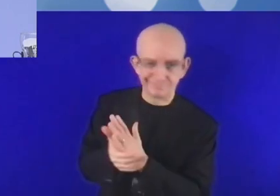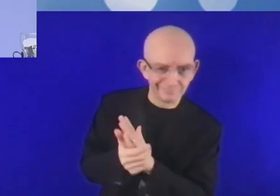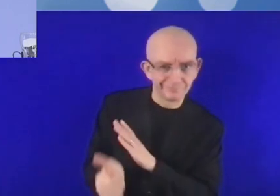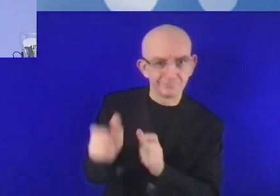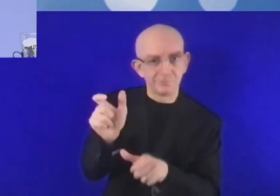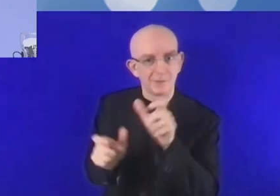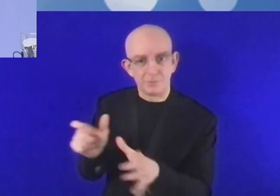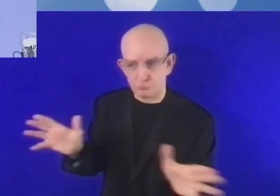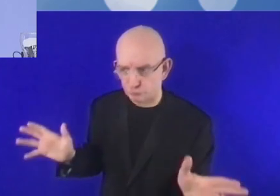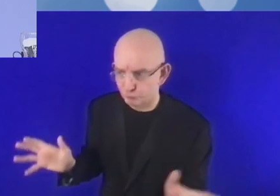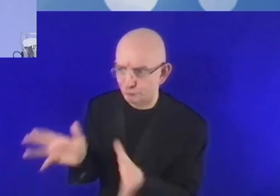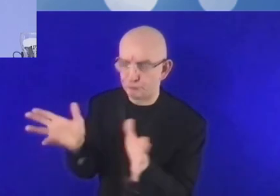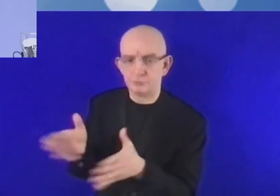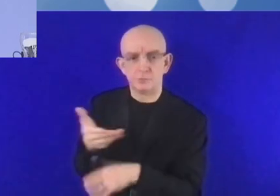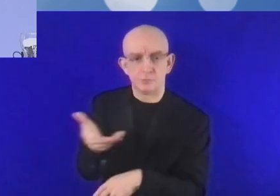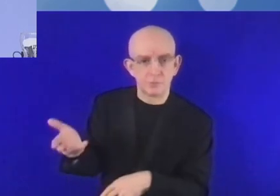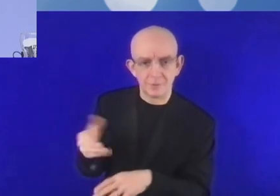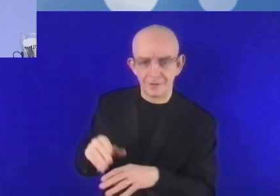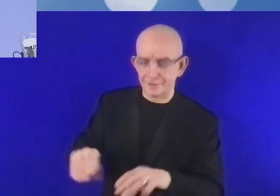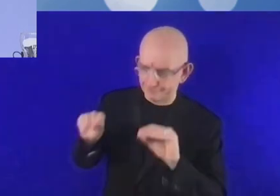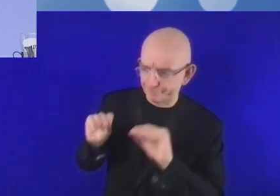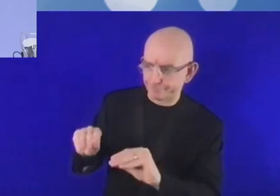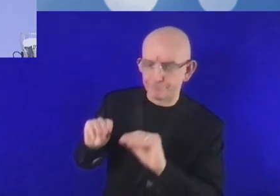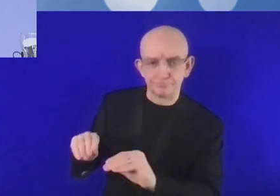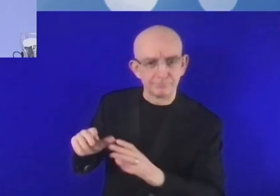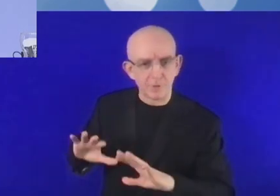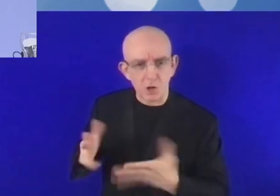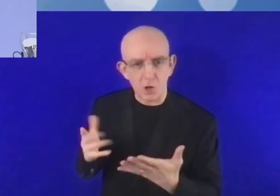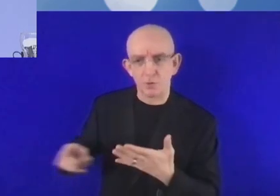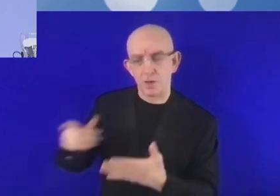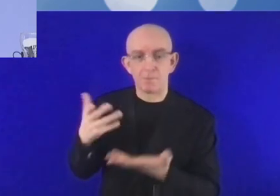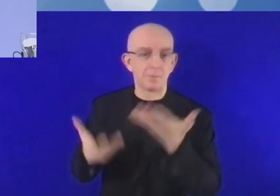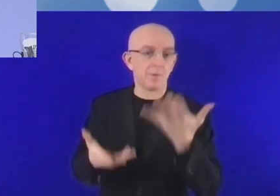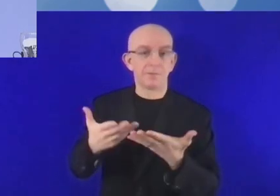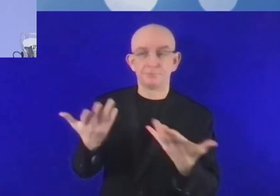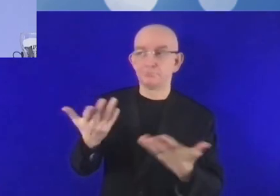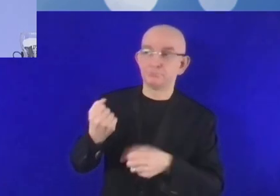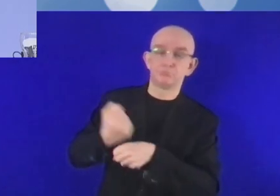et il faut organiser des formations, des formations pour faire comprendre